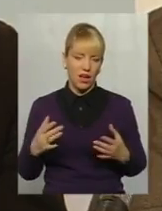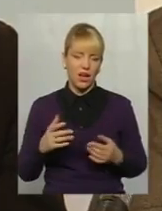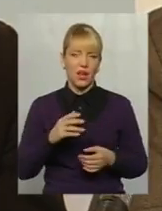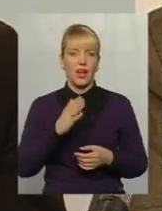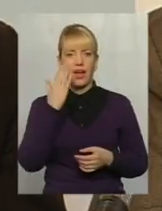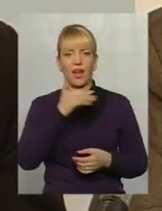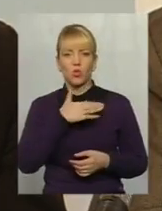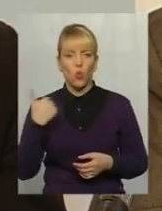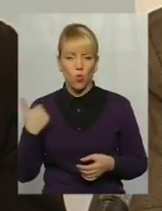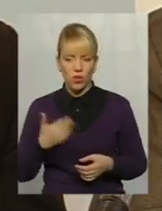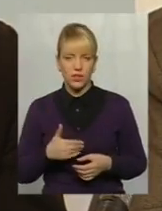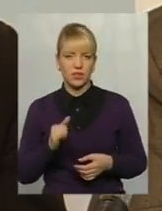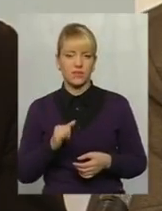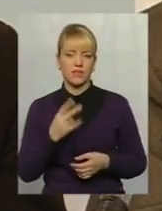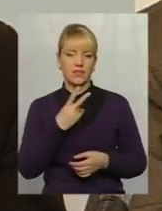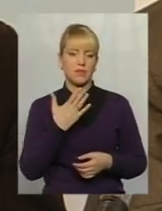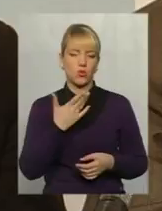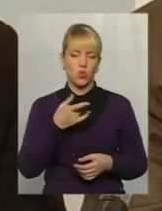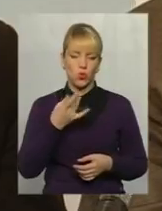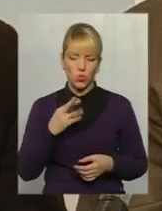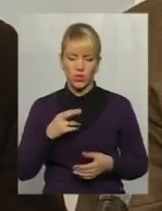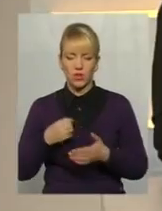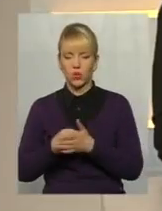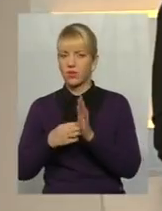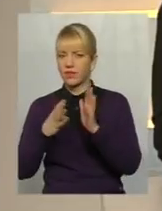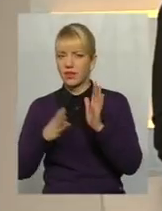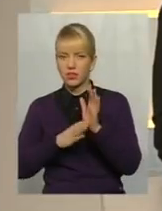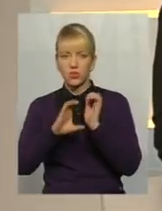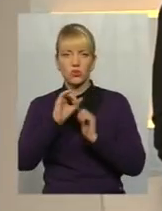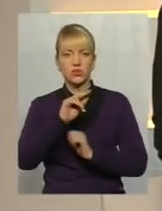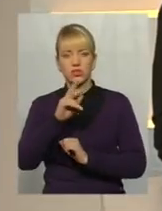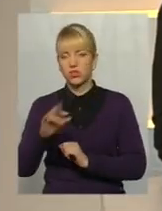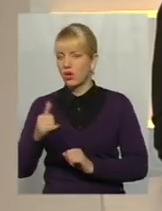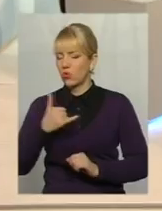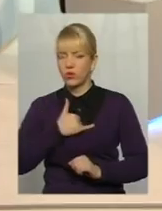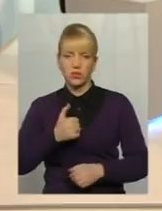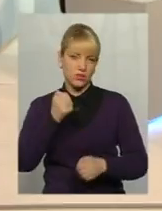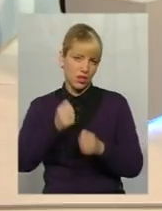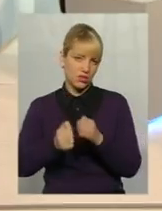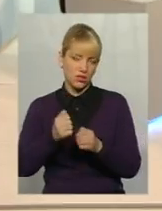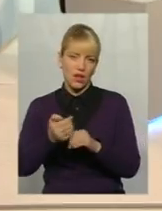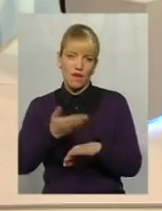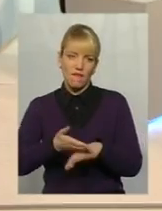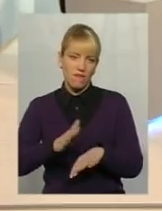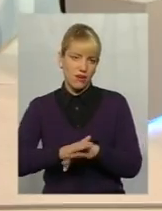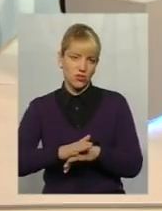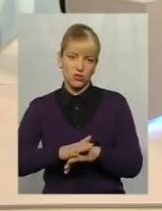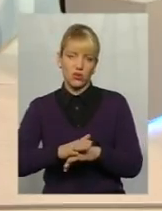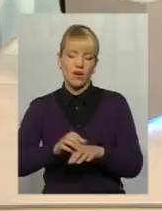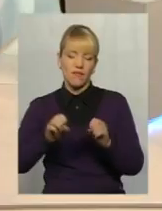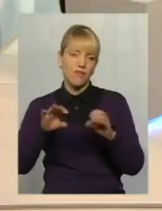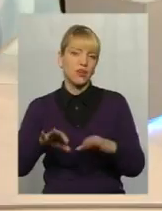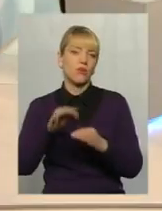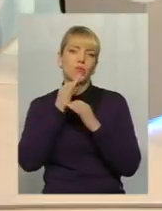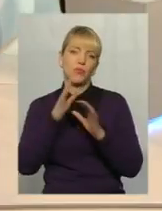календарем від 25 грудня і до нашого водохреща 19 січня, у нас найчастіше дуже важко вирішити будь-які питання. Тому що